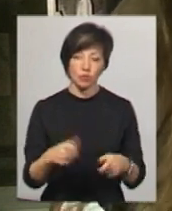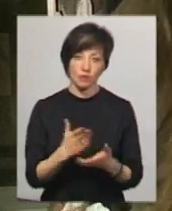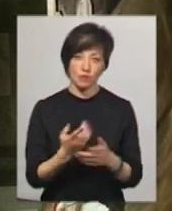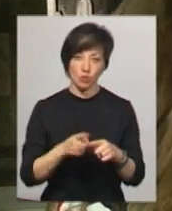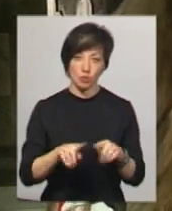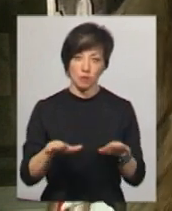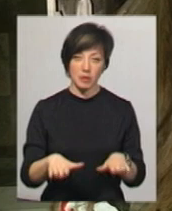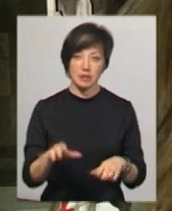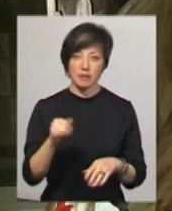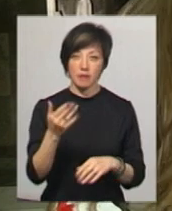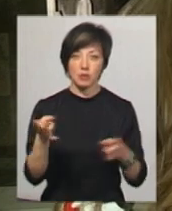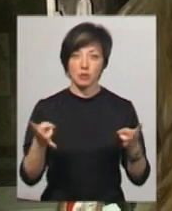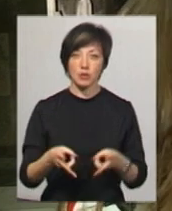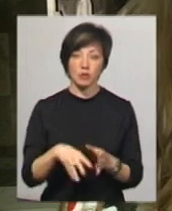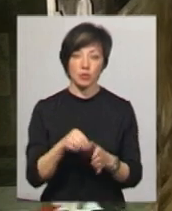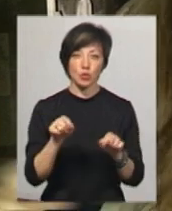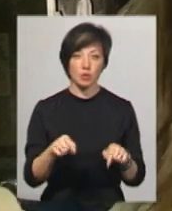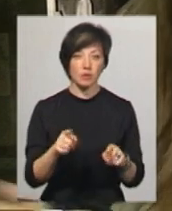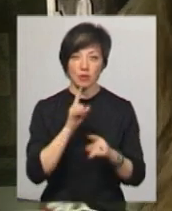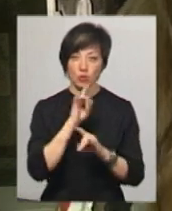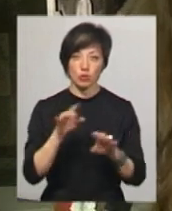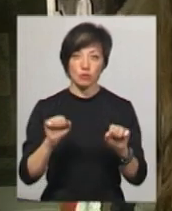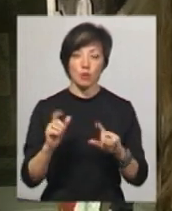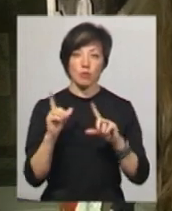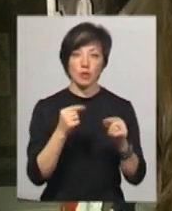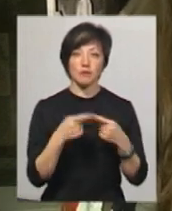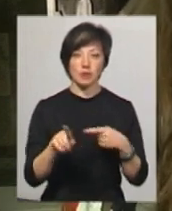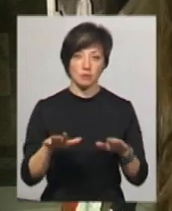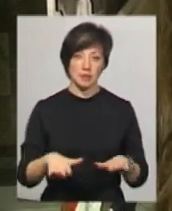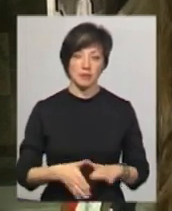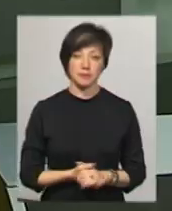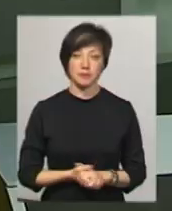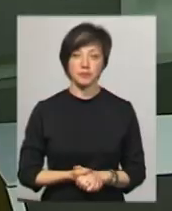цьому місці, і вам необхідно голосувати тут. У вас не буде змоги поїхати в інше місце.